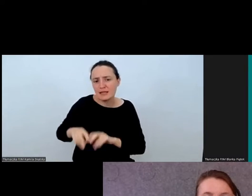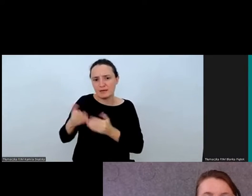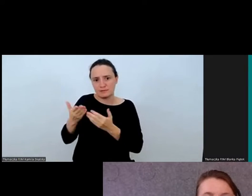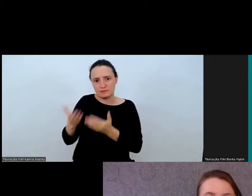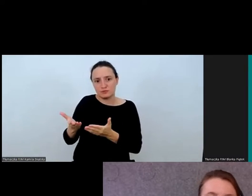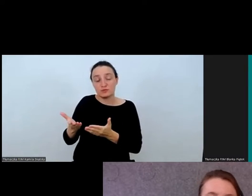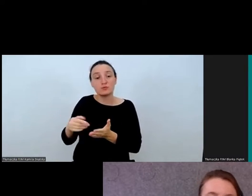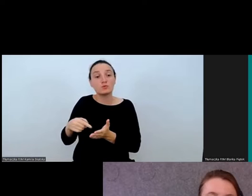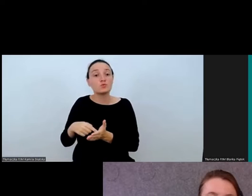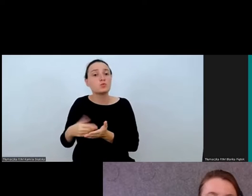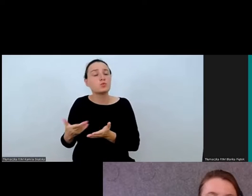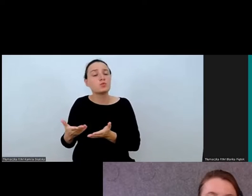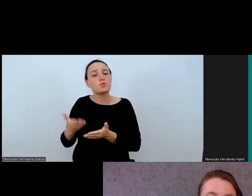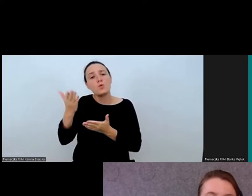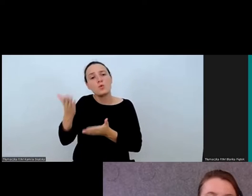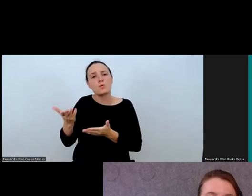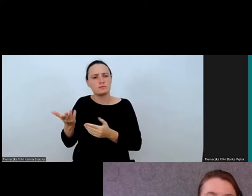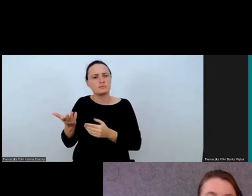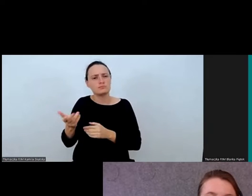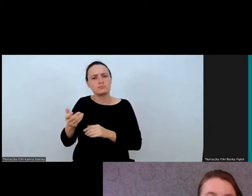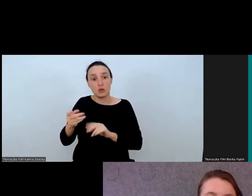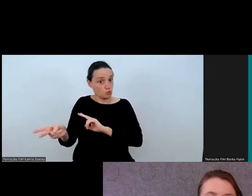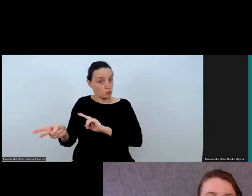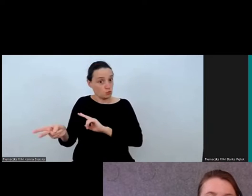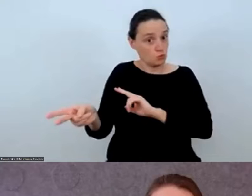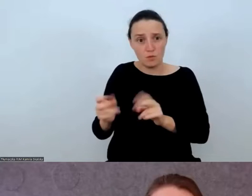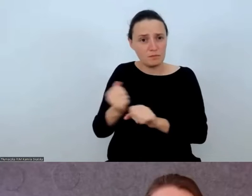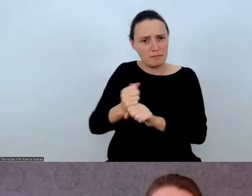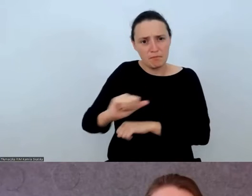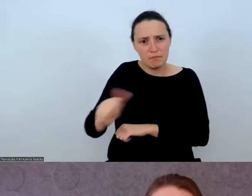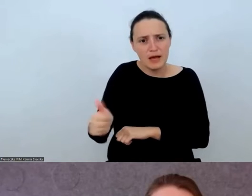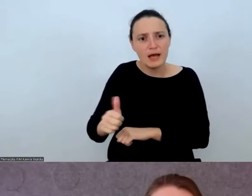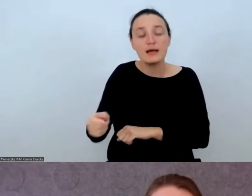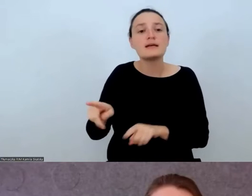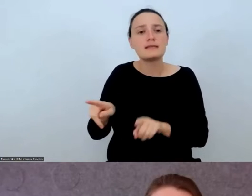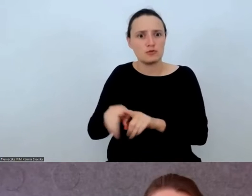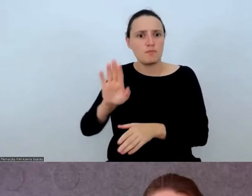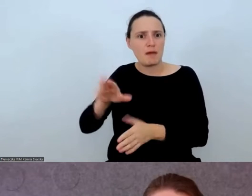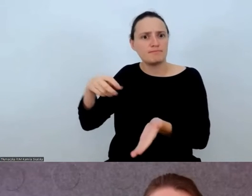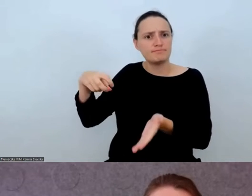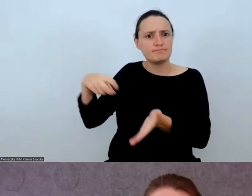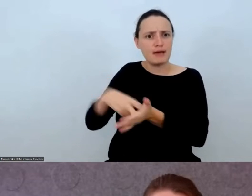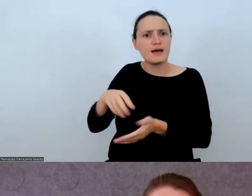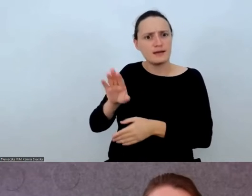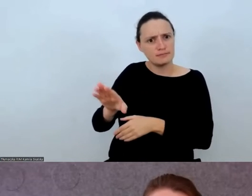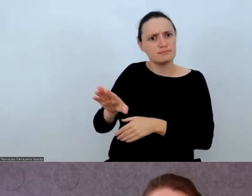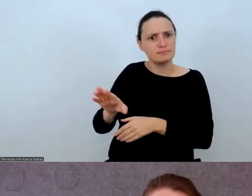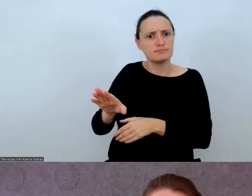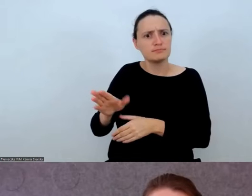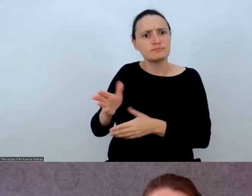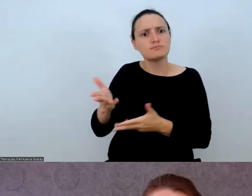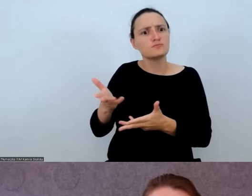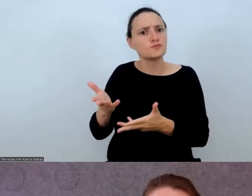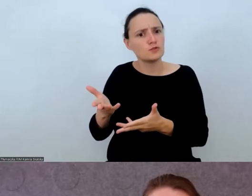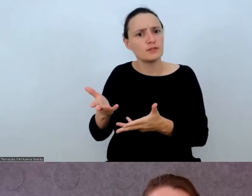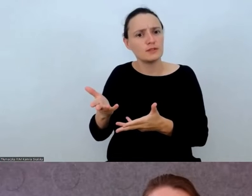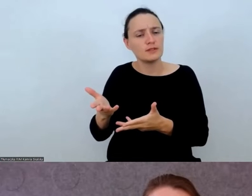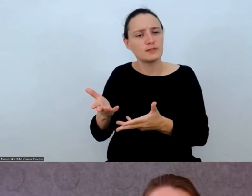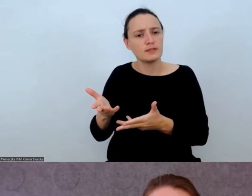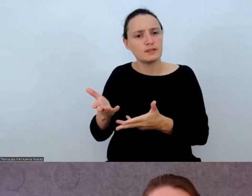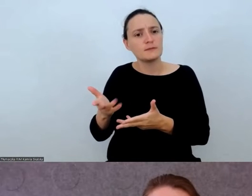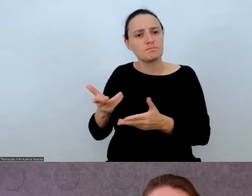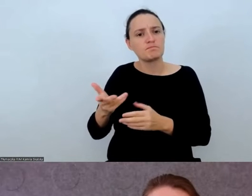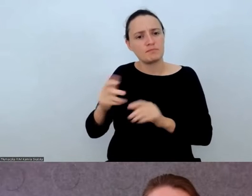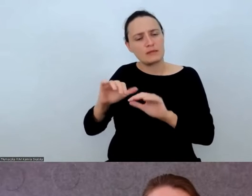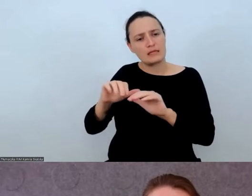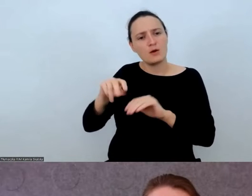profesjonalistką, która ma akredytację w Parlamencie